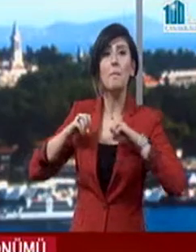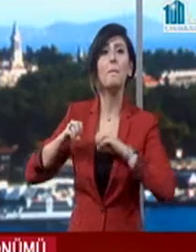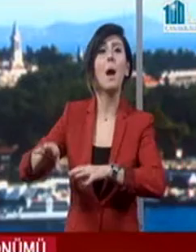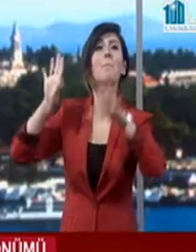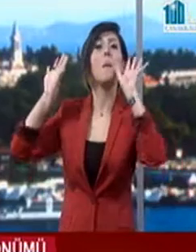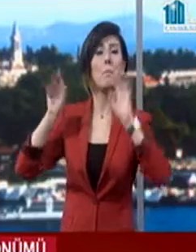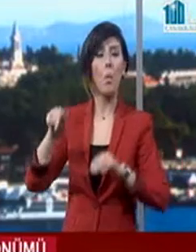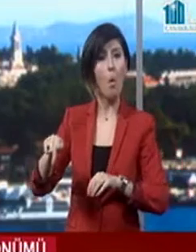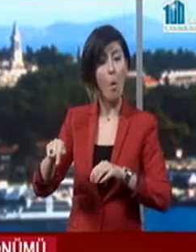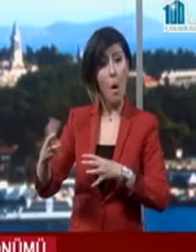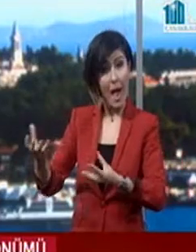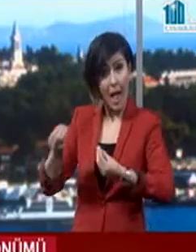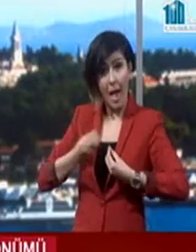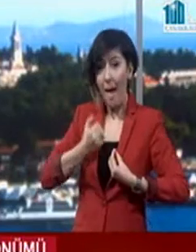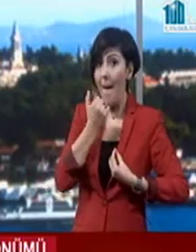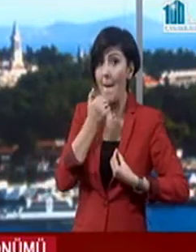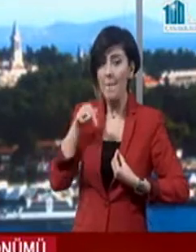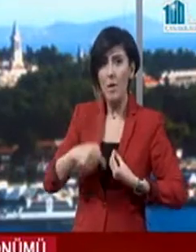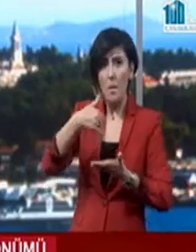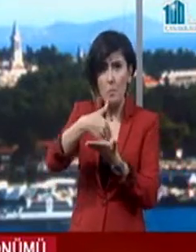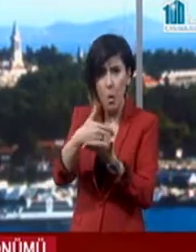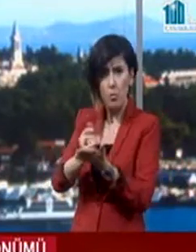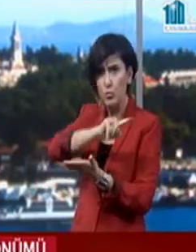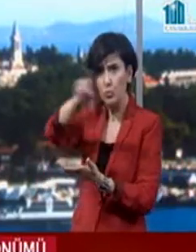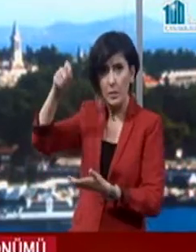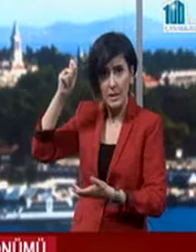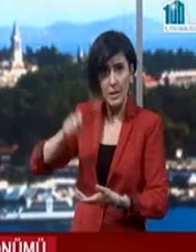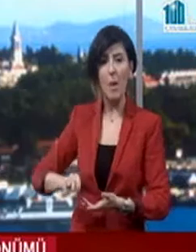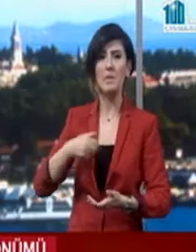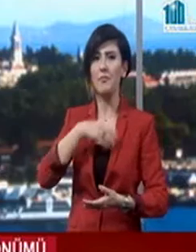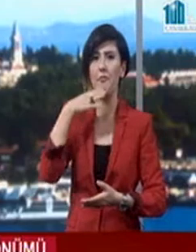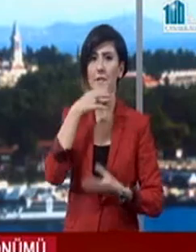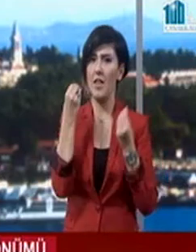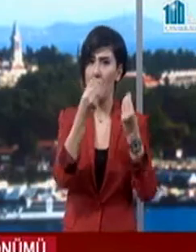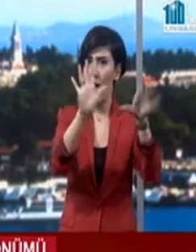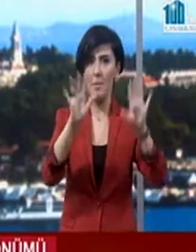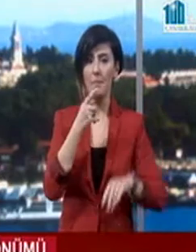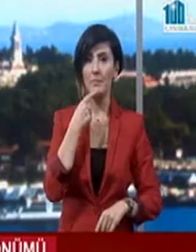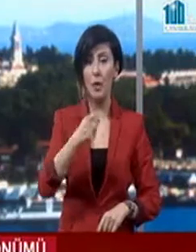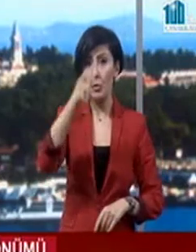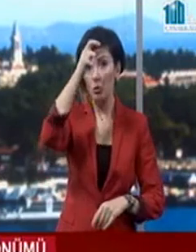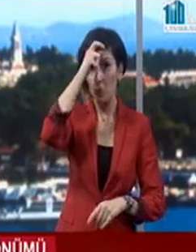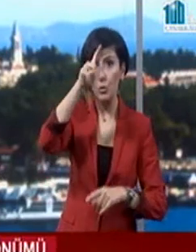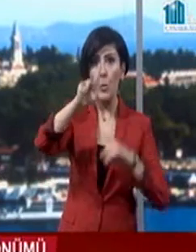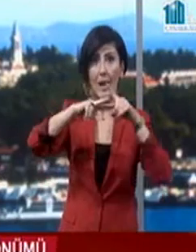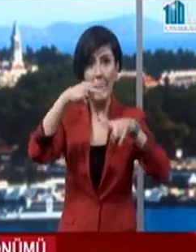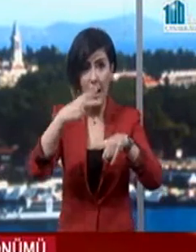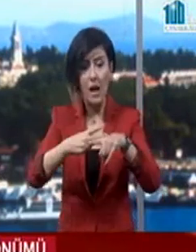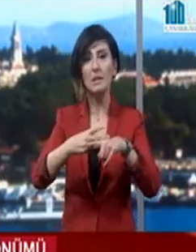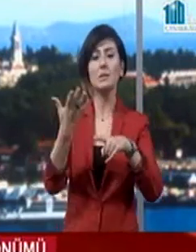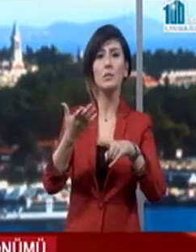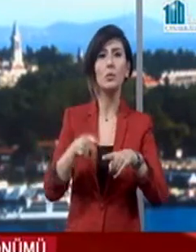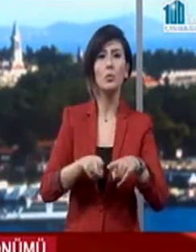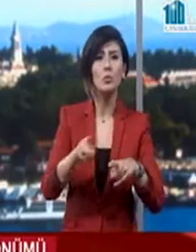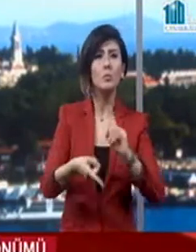emanete karşı bölücülük yapmak isteyenlere de fırsat vermeyeceğiz dedi. Çanakkale'de Kürt, Türk, Laz, Çerkez bir sürü insan